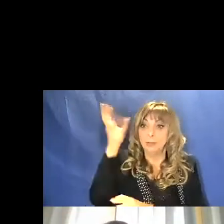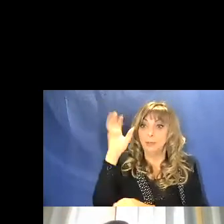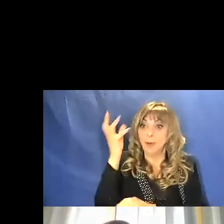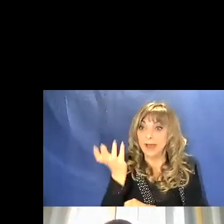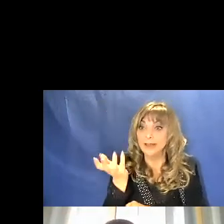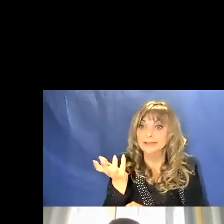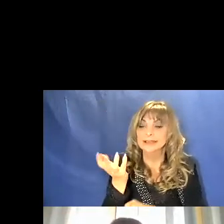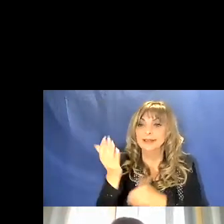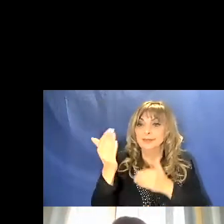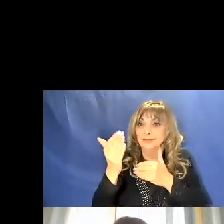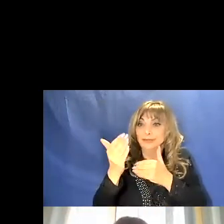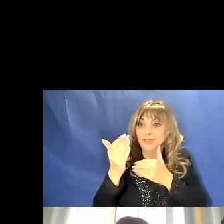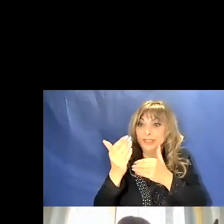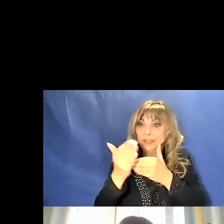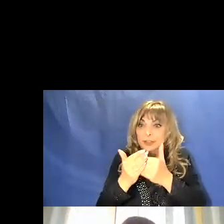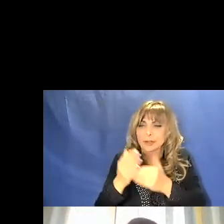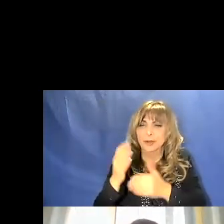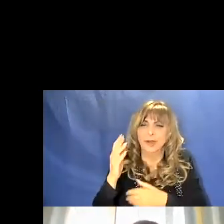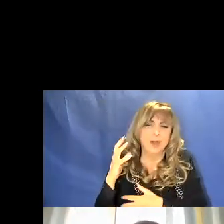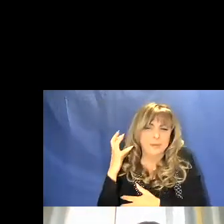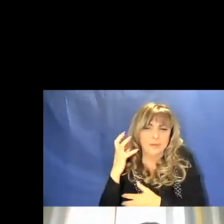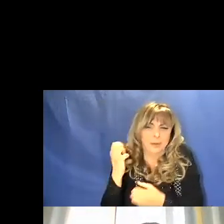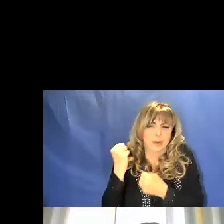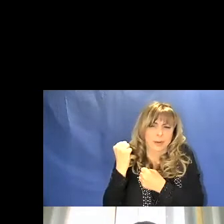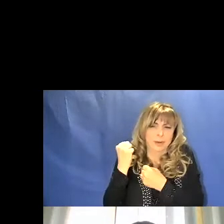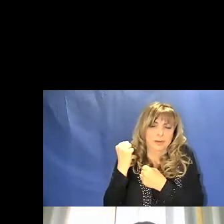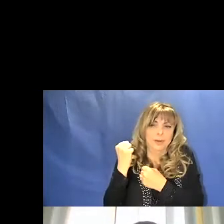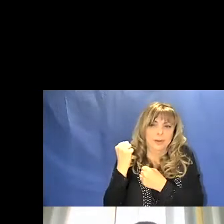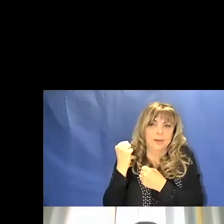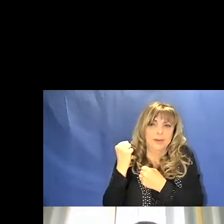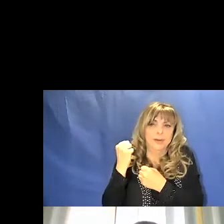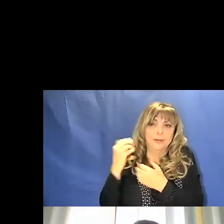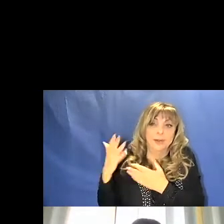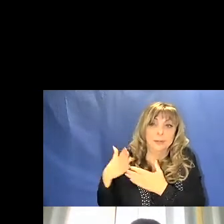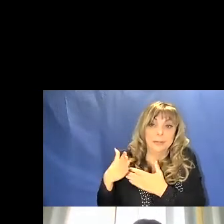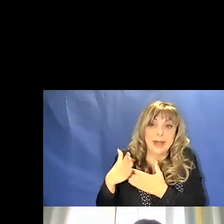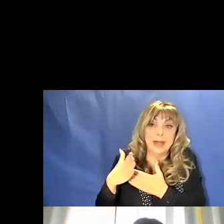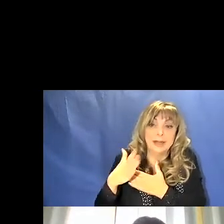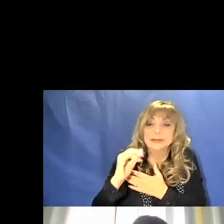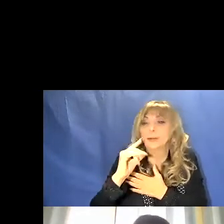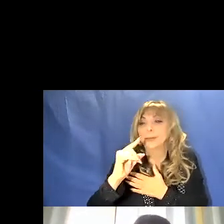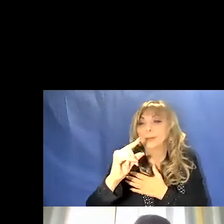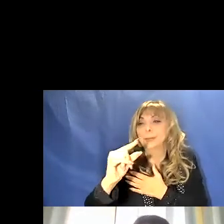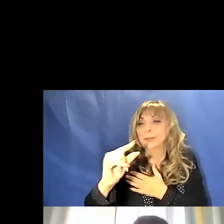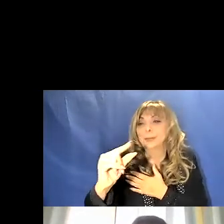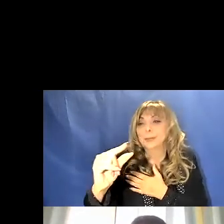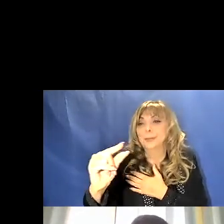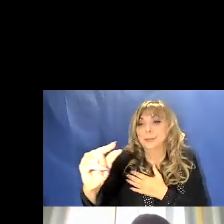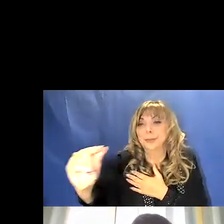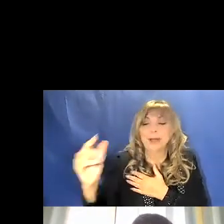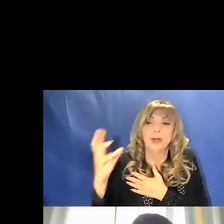quando si avvicina ha un suono molto acuto, poi quando ci passa davanti e si allontana, questo suono